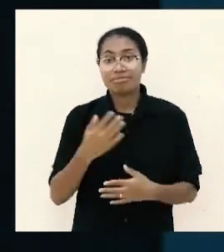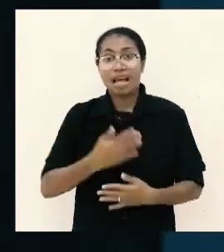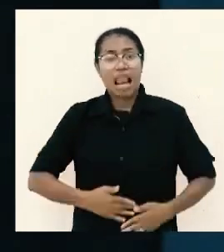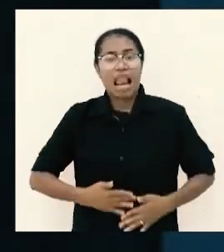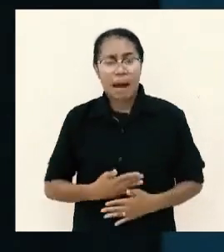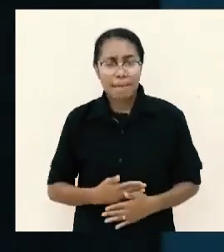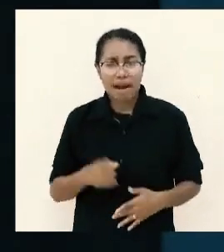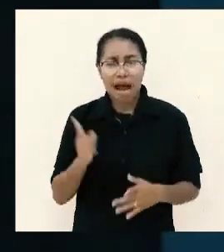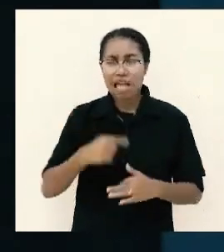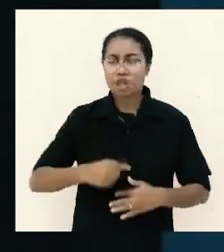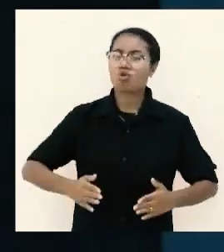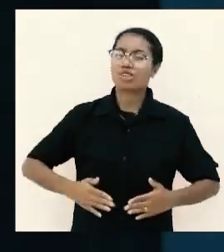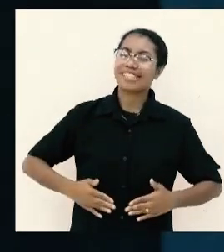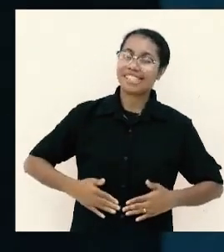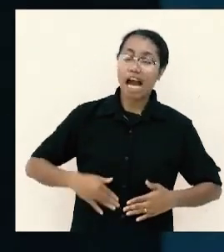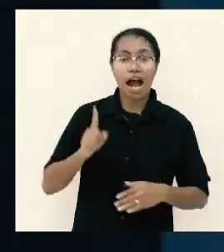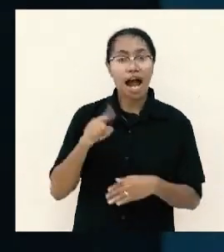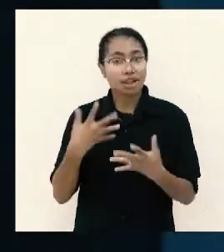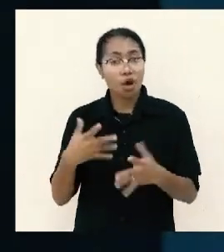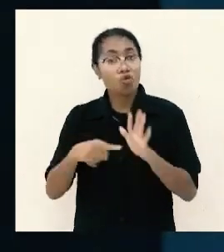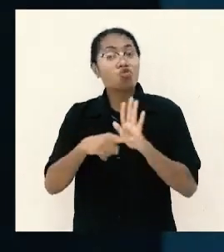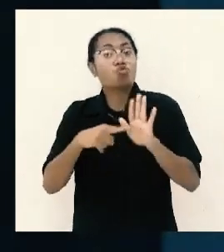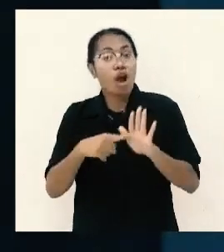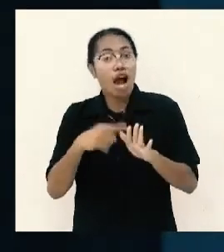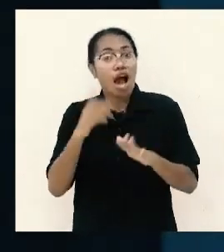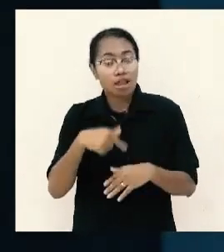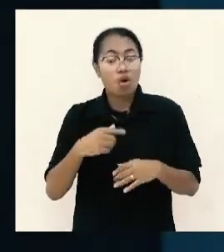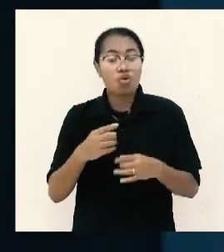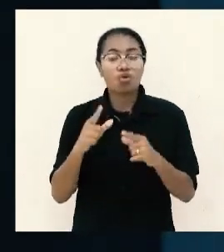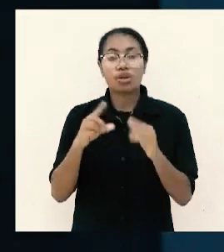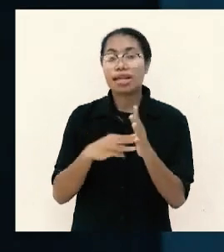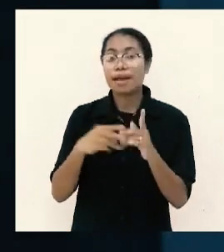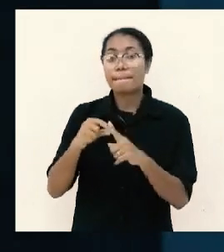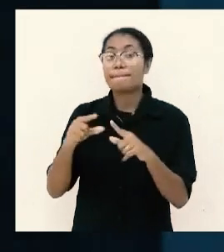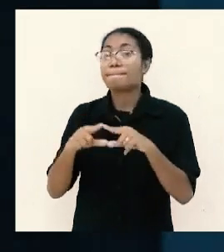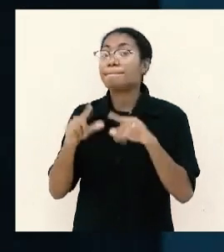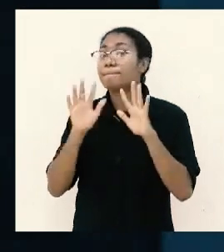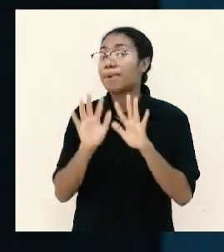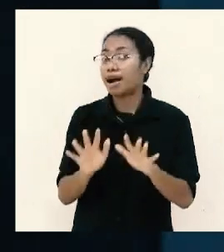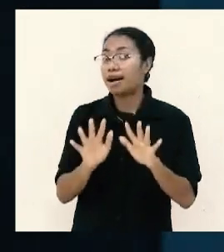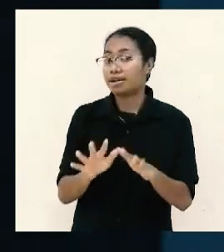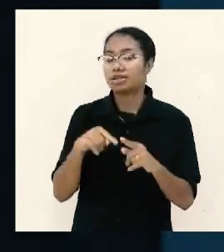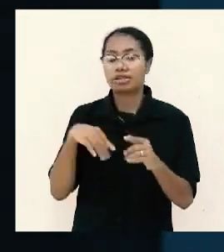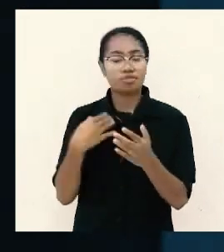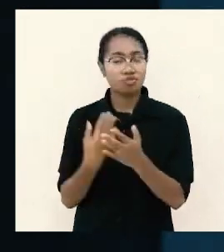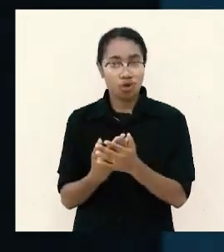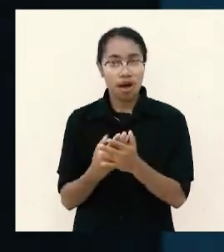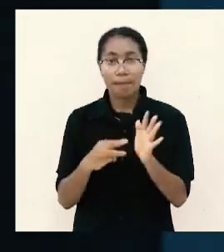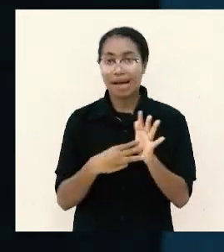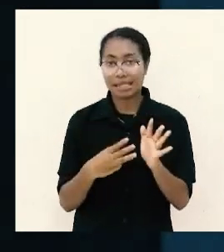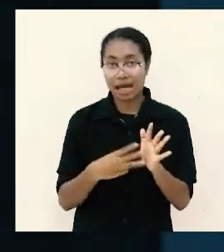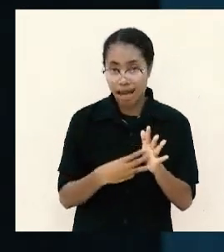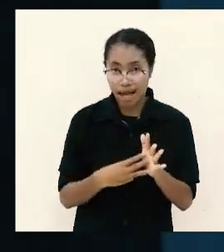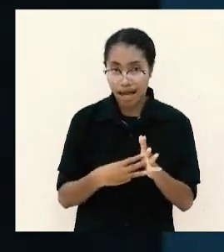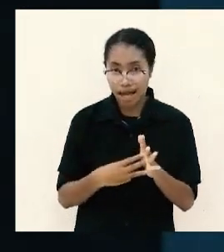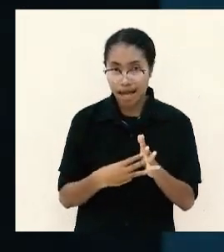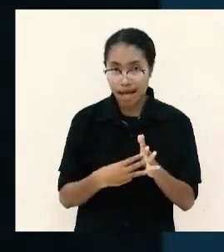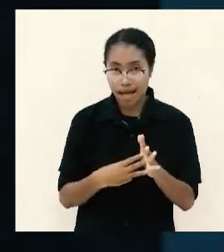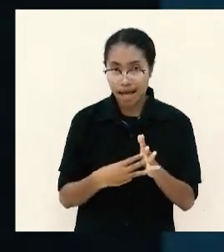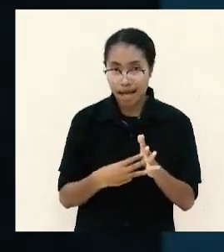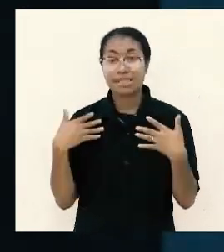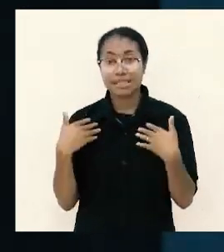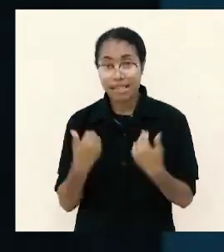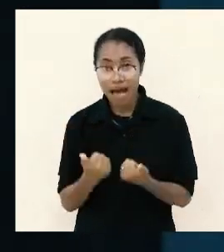perkara kenyang perkara kurang perkara limpah itu segala perkara dapat ku